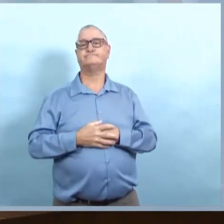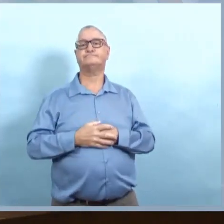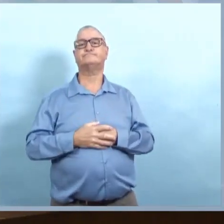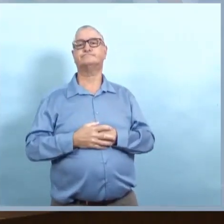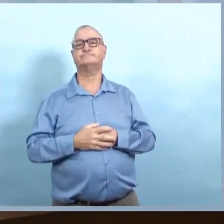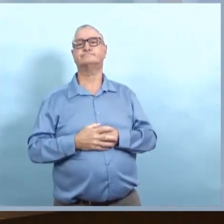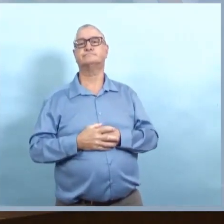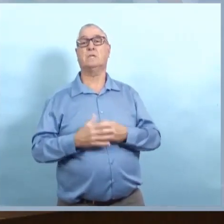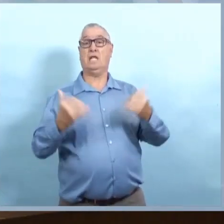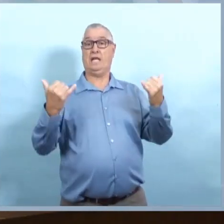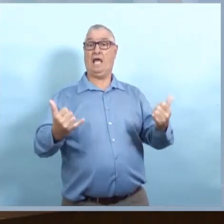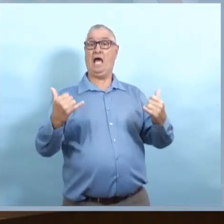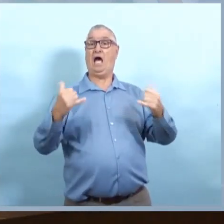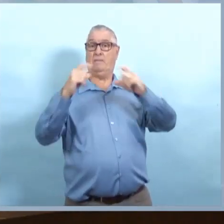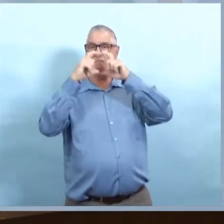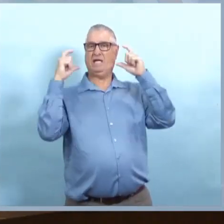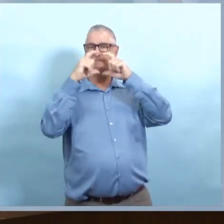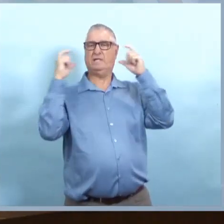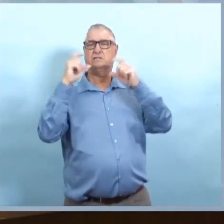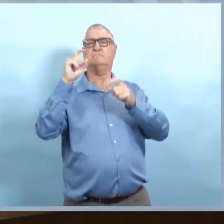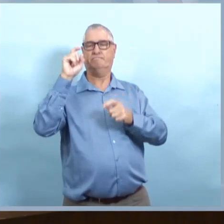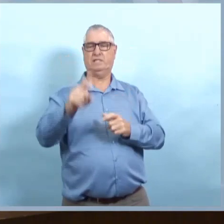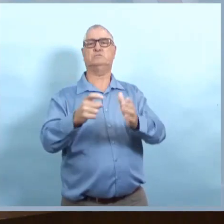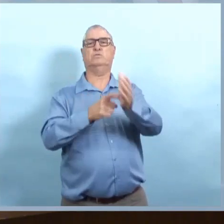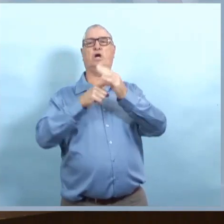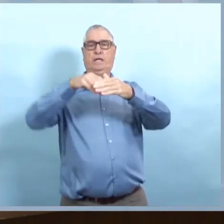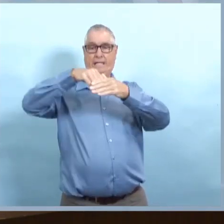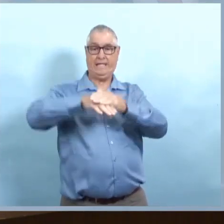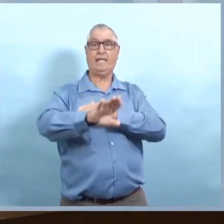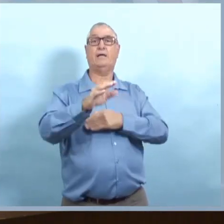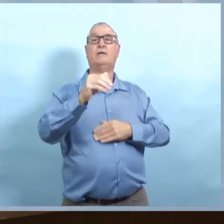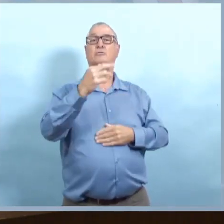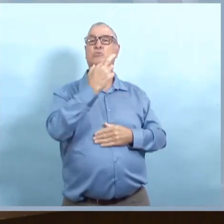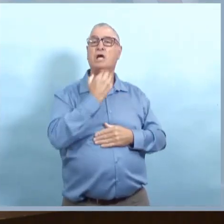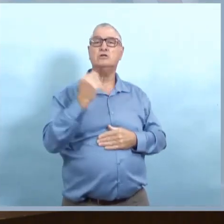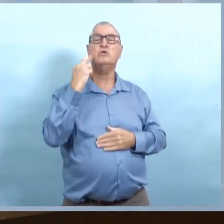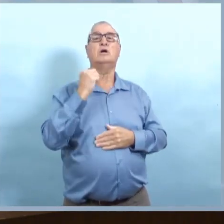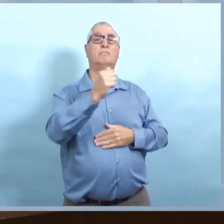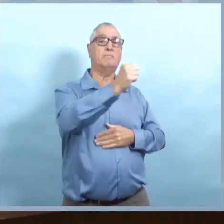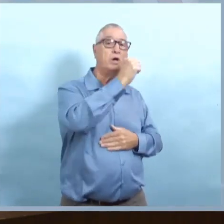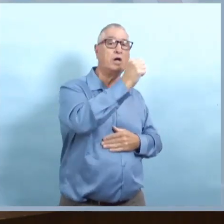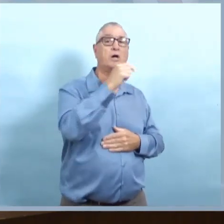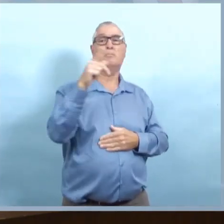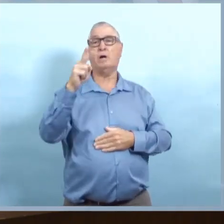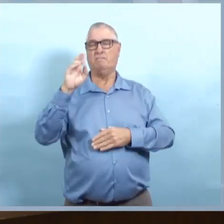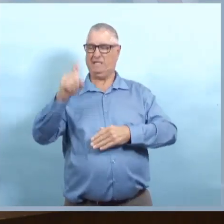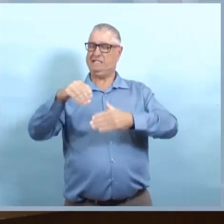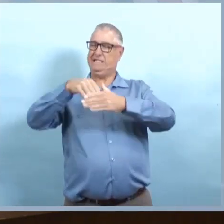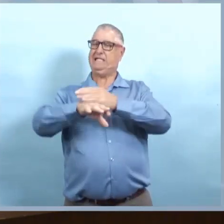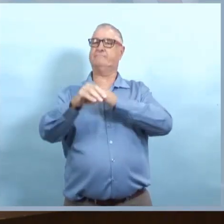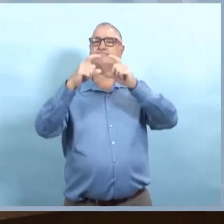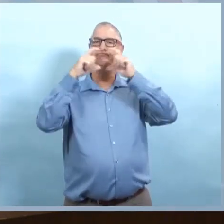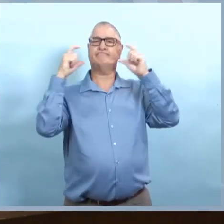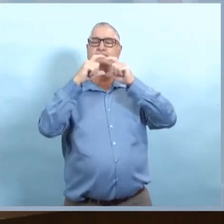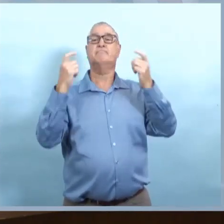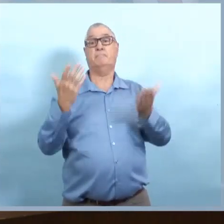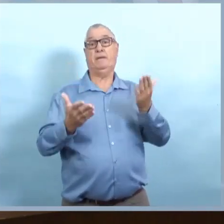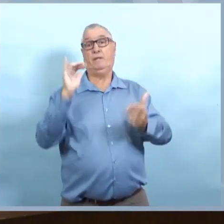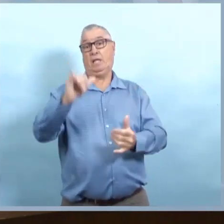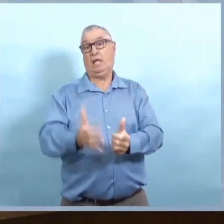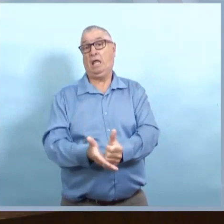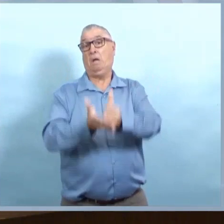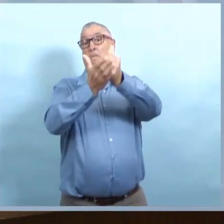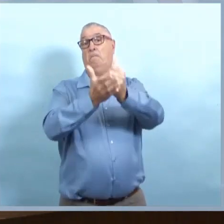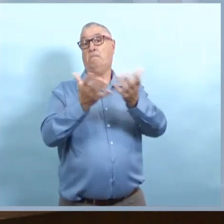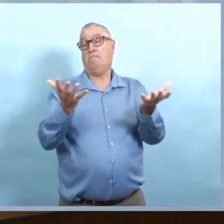avec la capacité, certainement, surtout en soirée, il faut vraiment faire en sorte que les mesures concernant la capacité et l